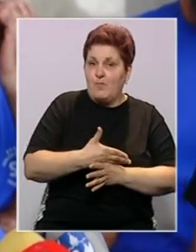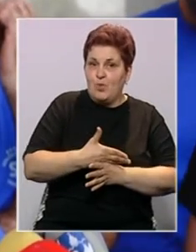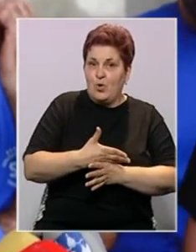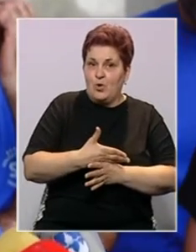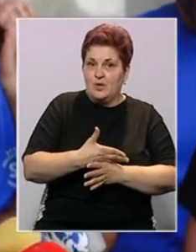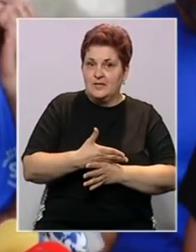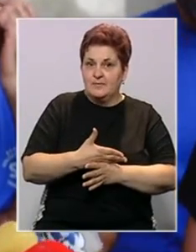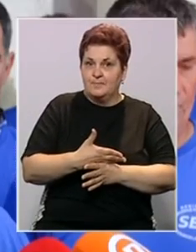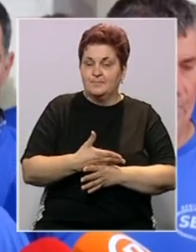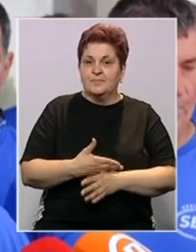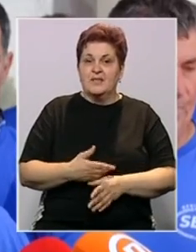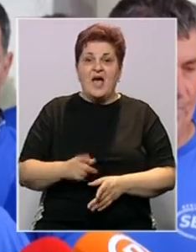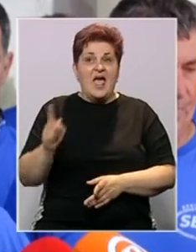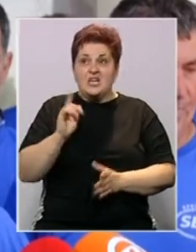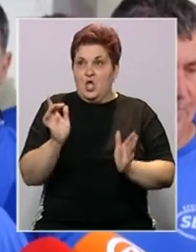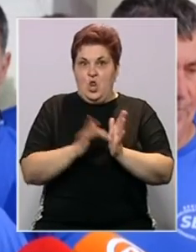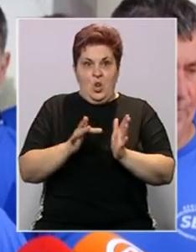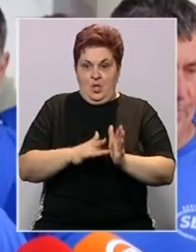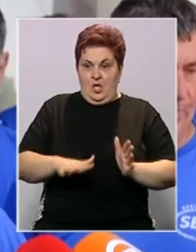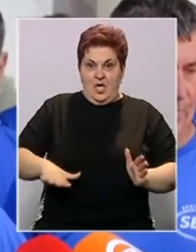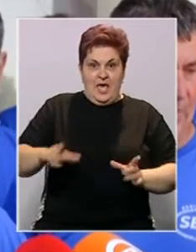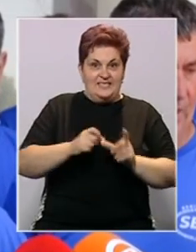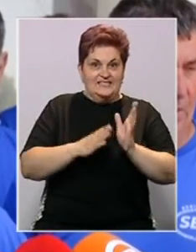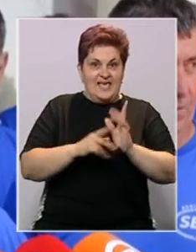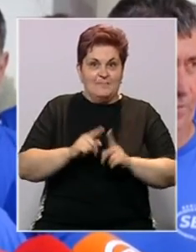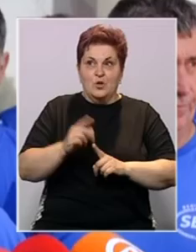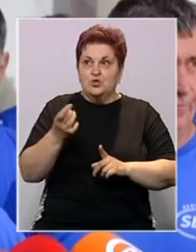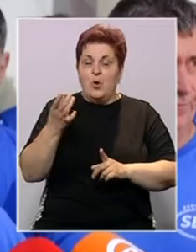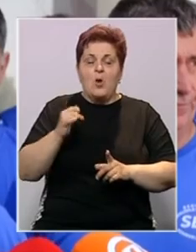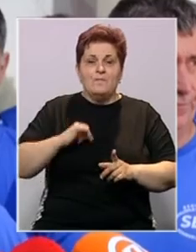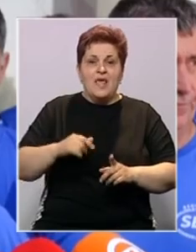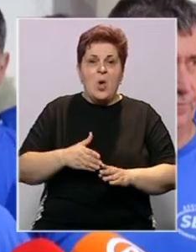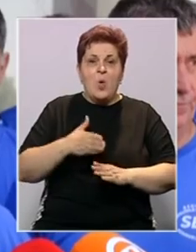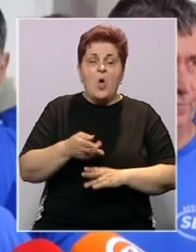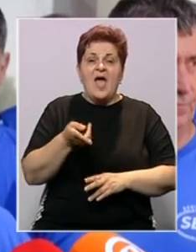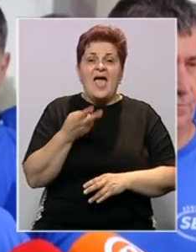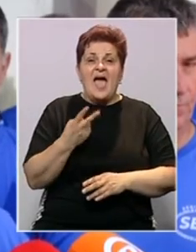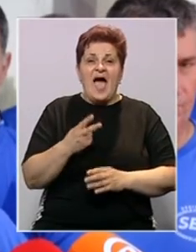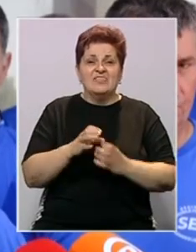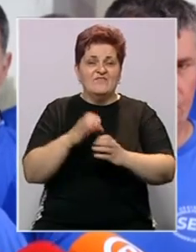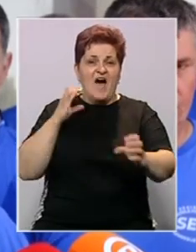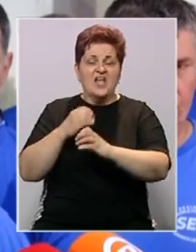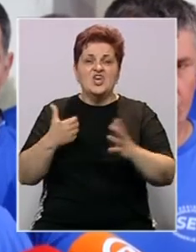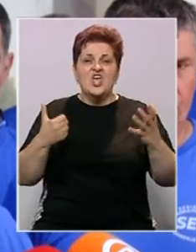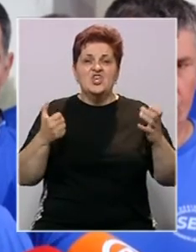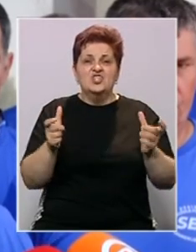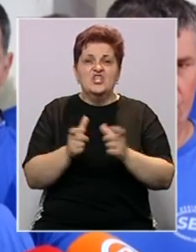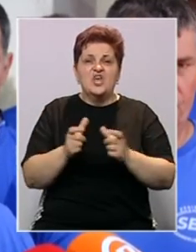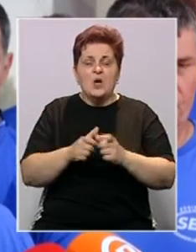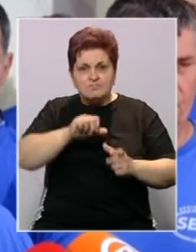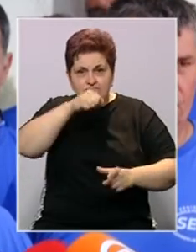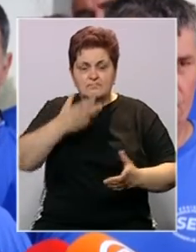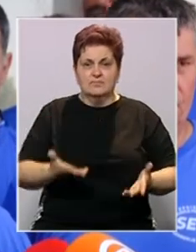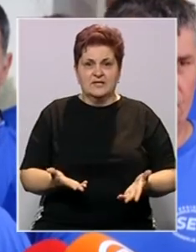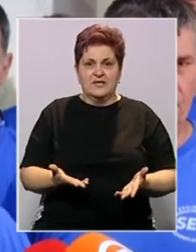za regresirano gorivo. Nije normalno da na području od Semerije do Brčko, od Bijeljini do Brčko guđe 20 šlepera po 600 komada prasaca